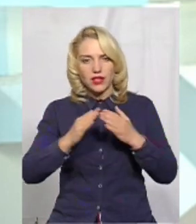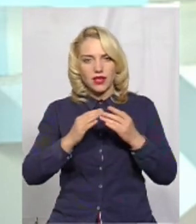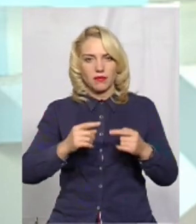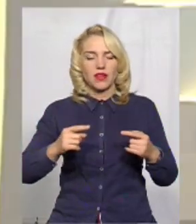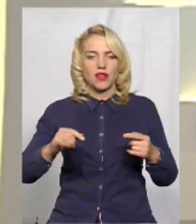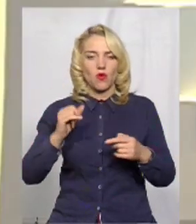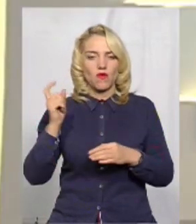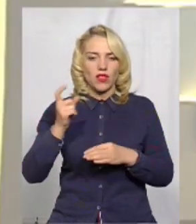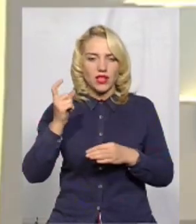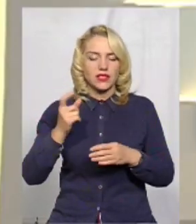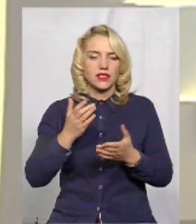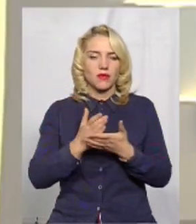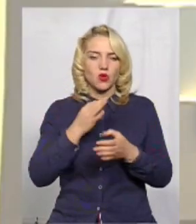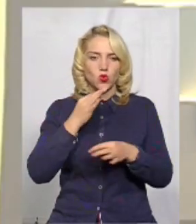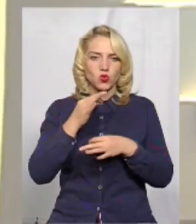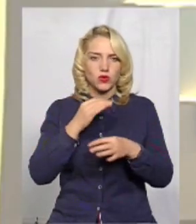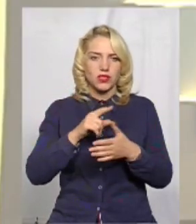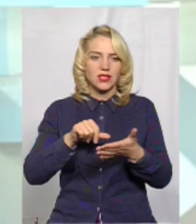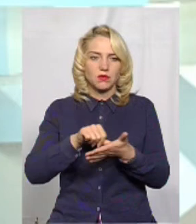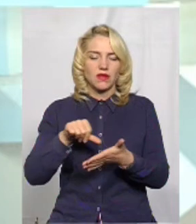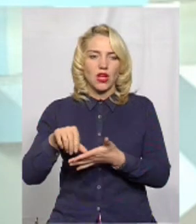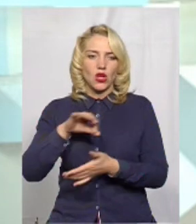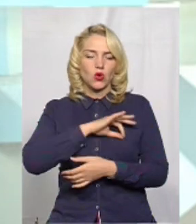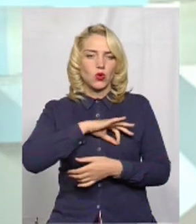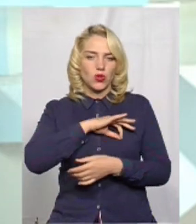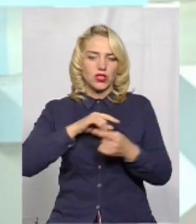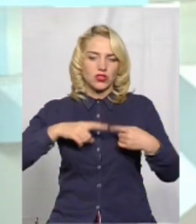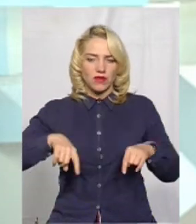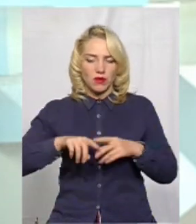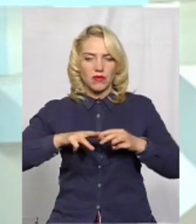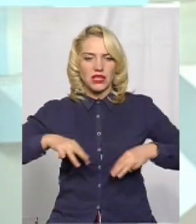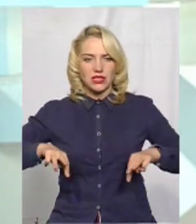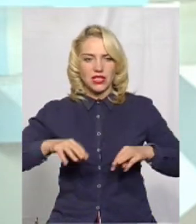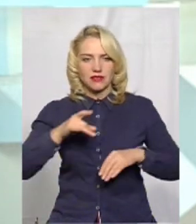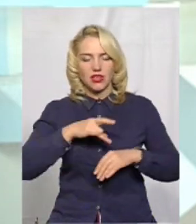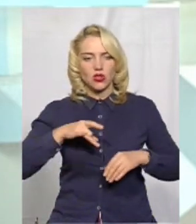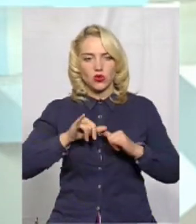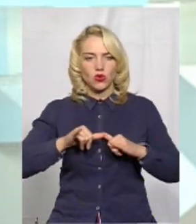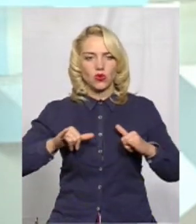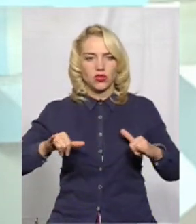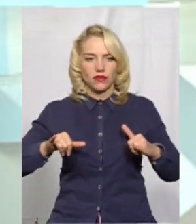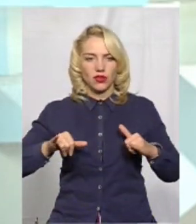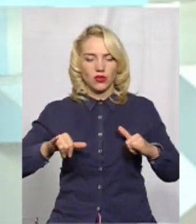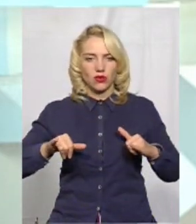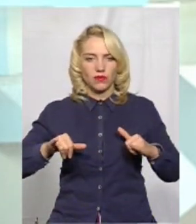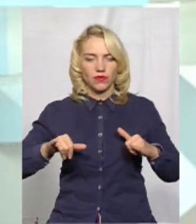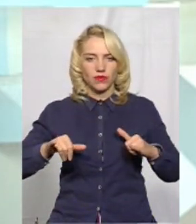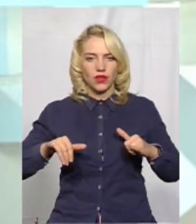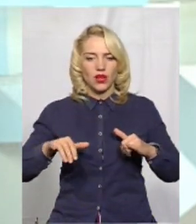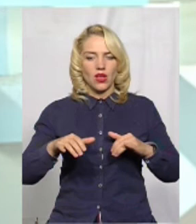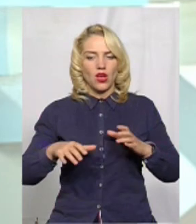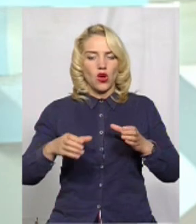маючи консультації із представниками юридичних відділів і Міністерства колись регіонального розвитку, зараз розвитку громад,